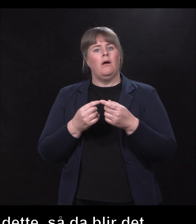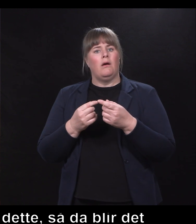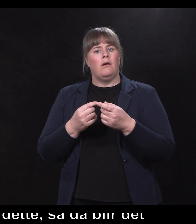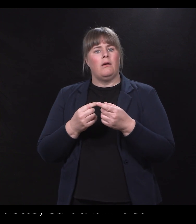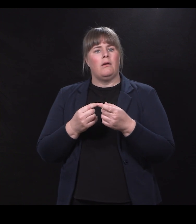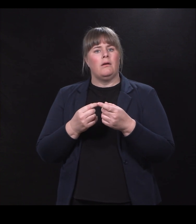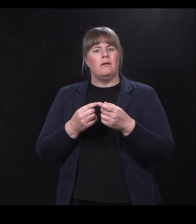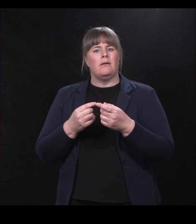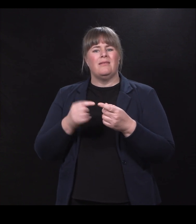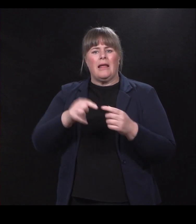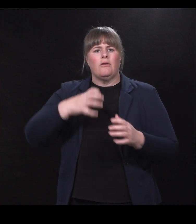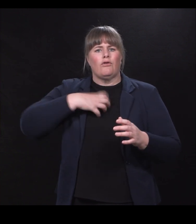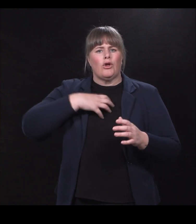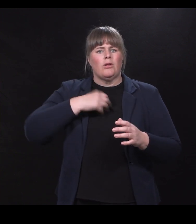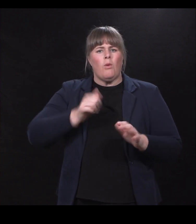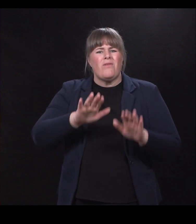dømpe denne frykten.